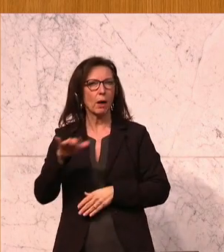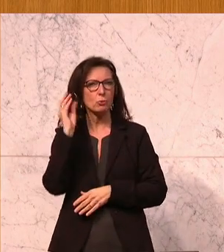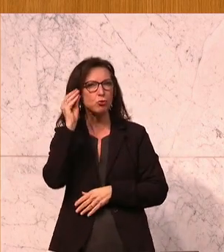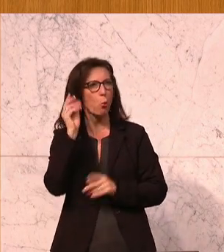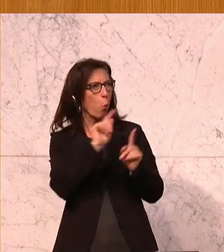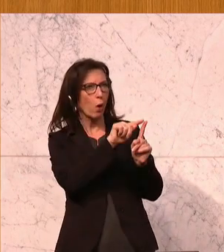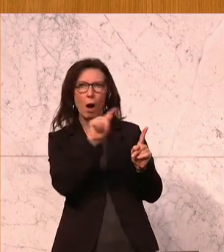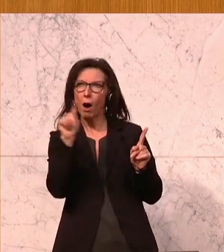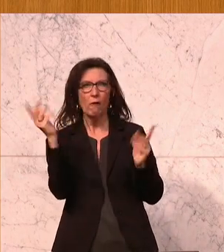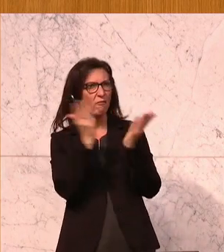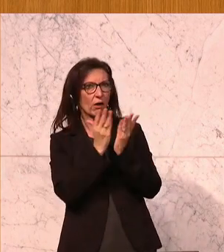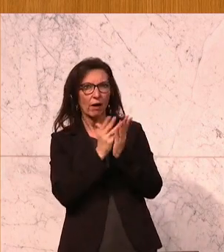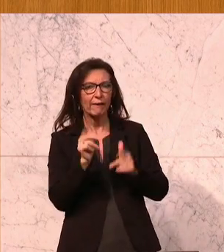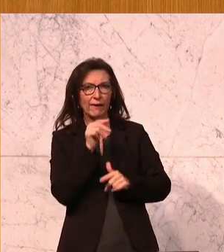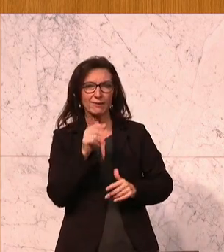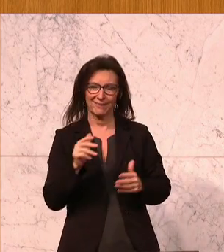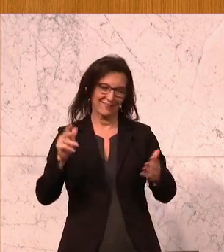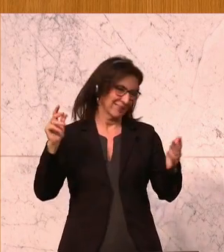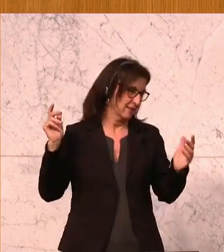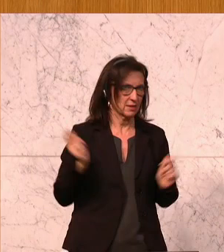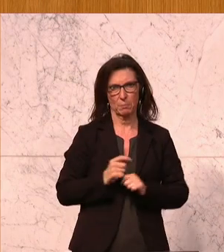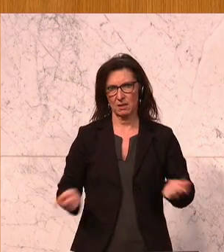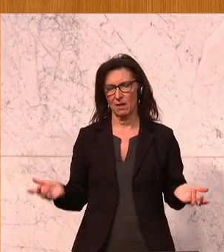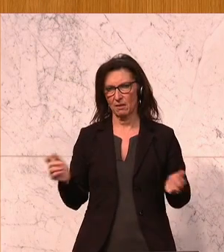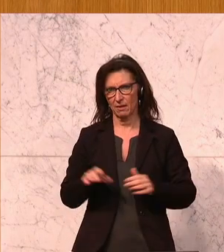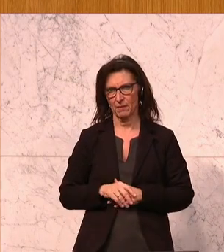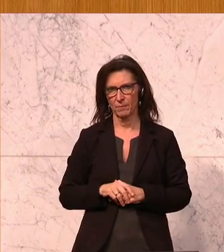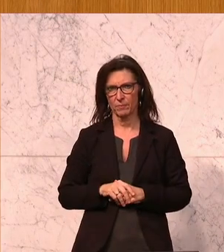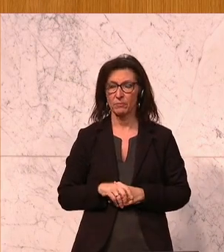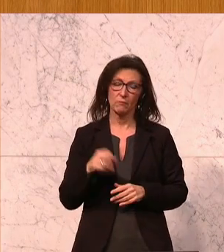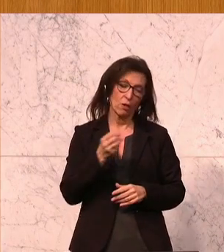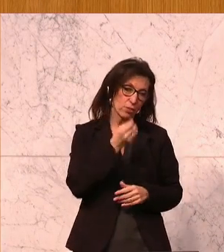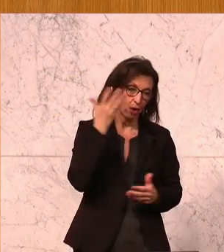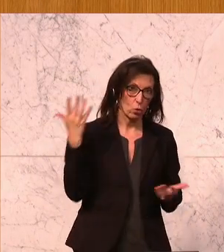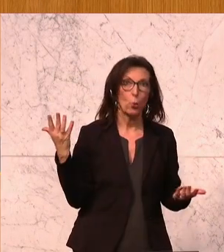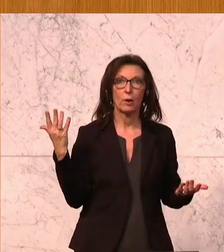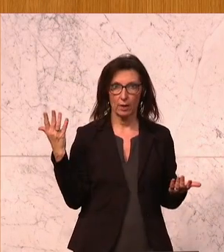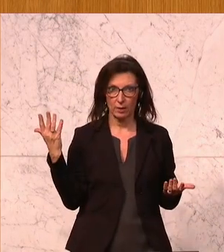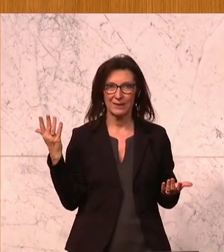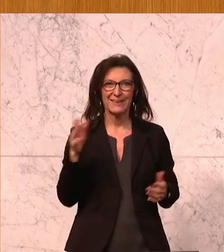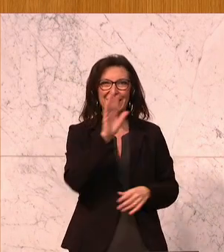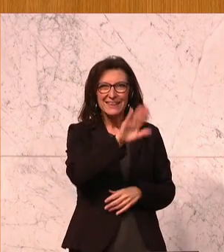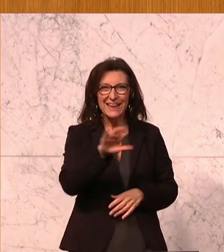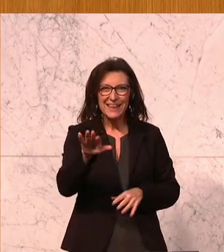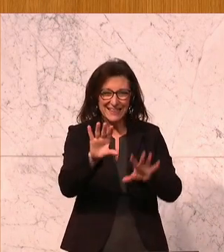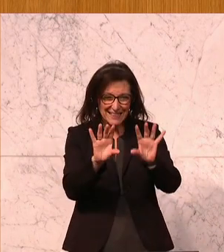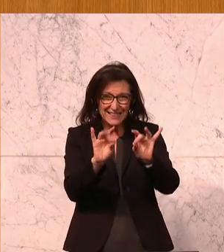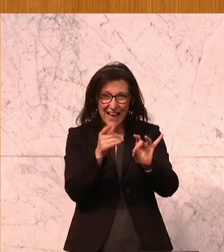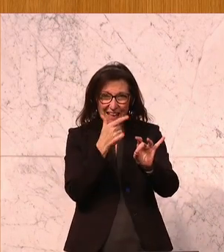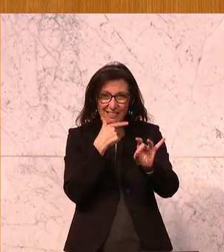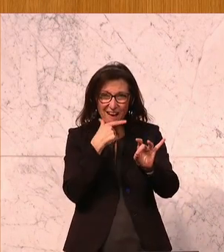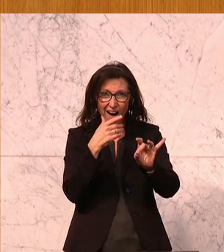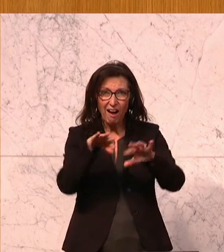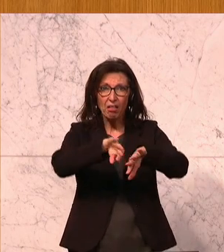angeht, nicht. Das kann doch nicht sein. Und natürlich hat die Trennung der Kinder mit zehn Jahren weder